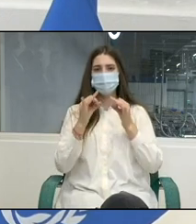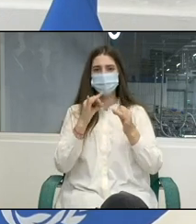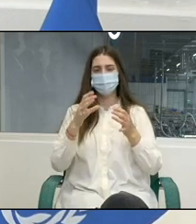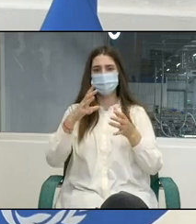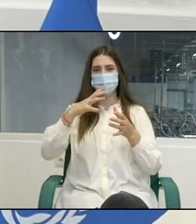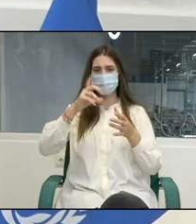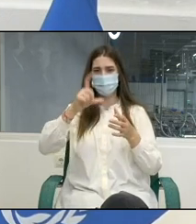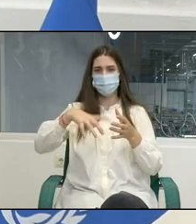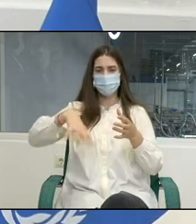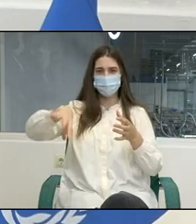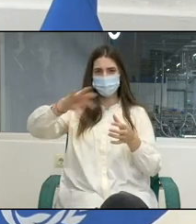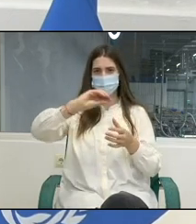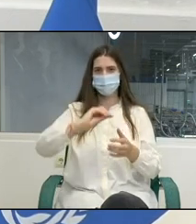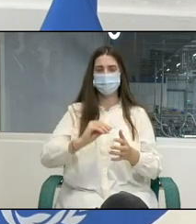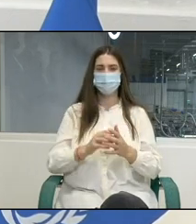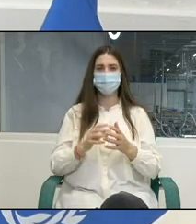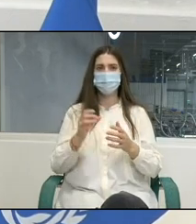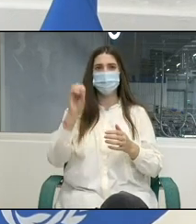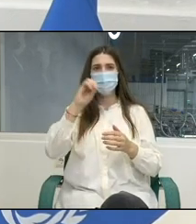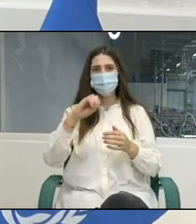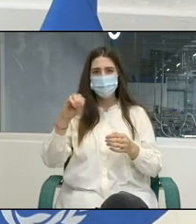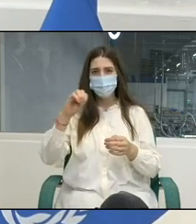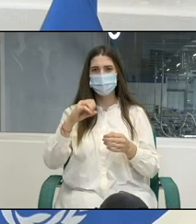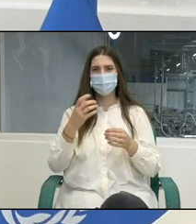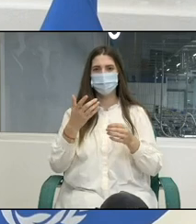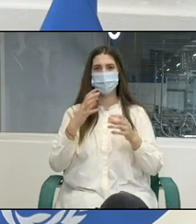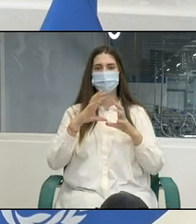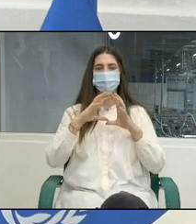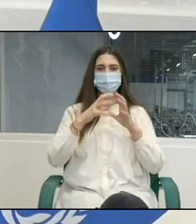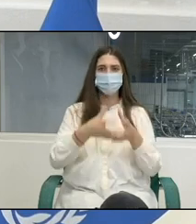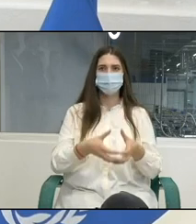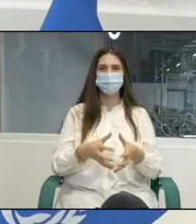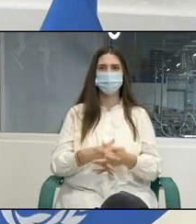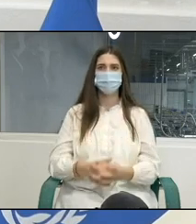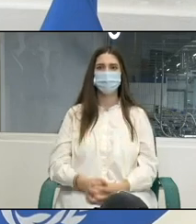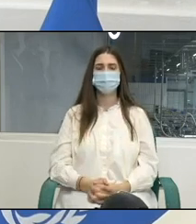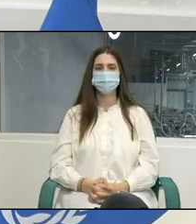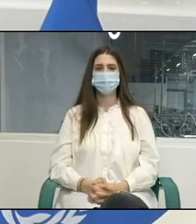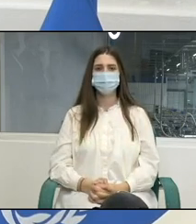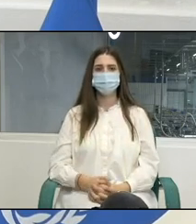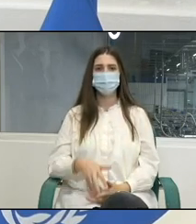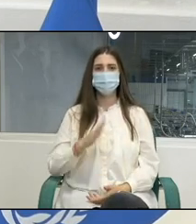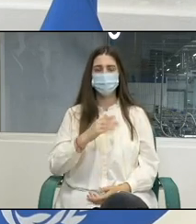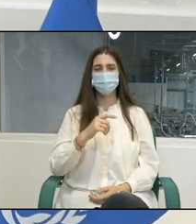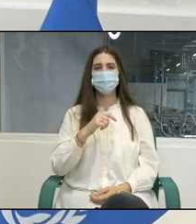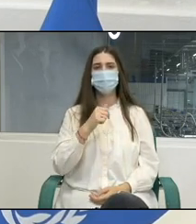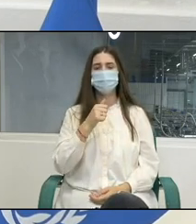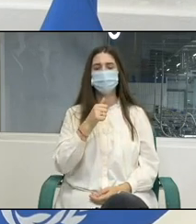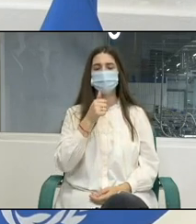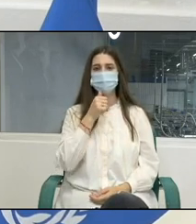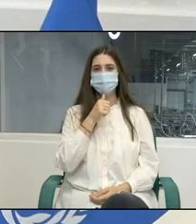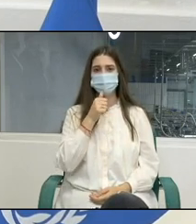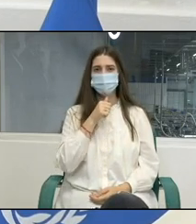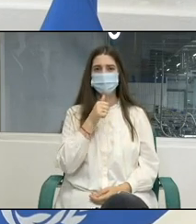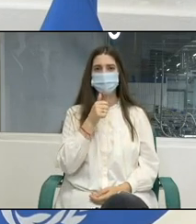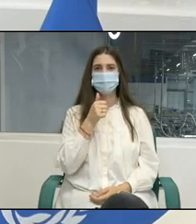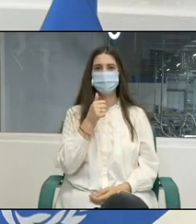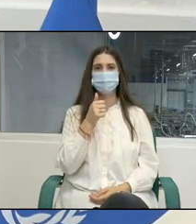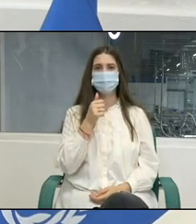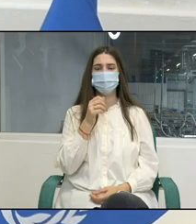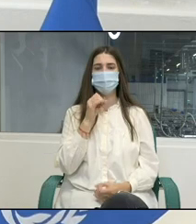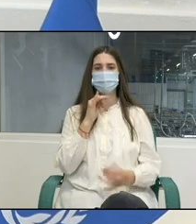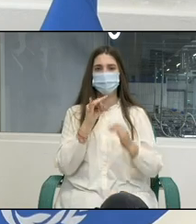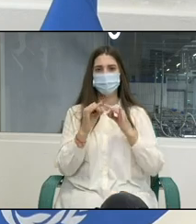noi vom folosi eficient posibilitatea de comunicare prin intermediul